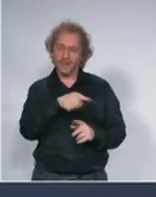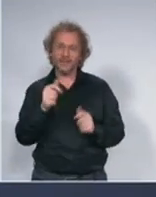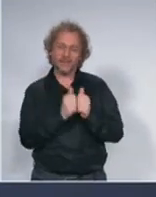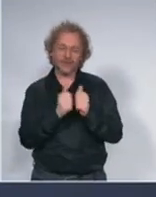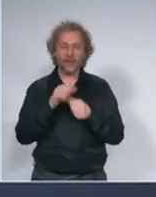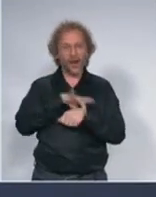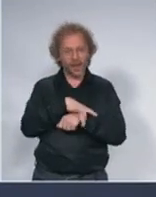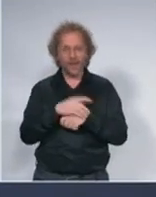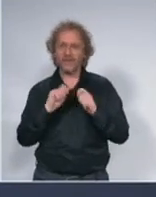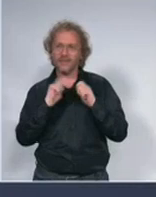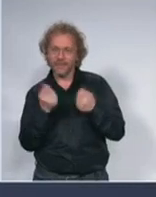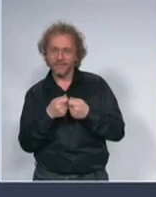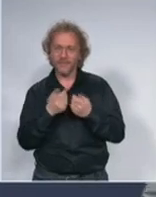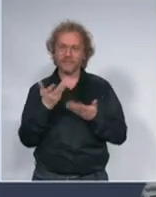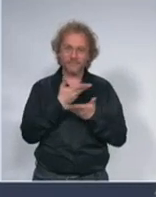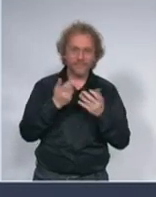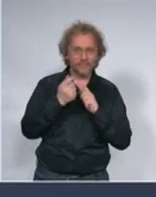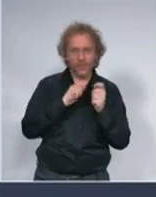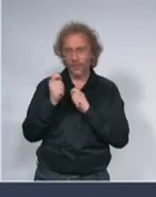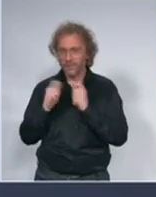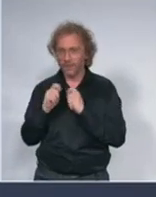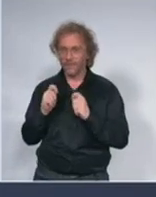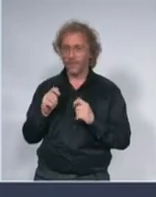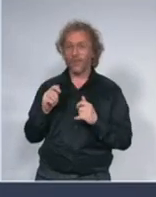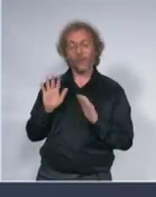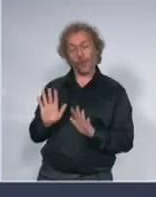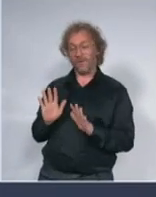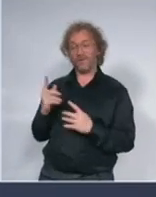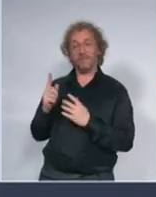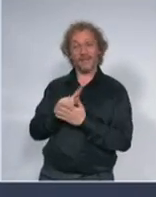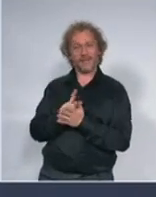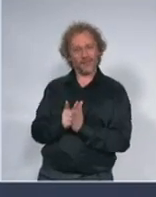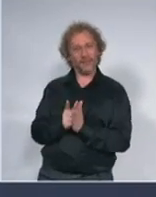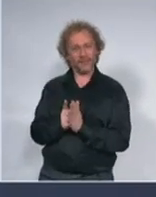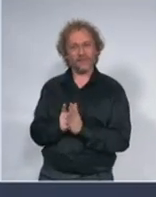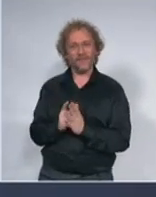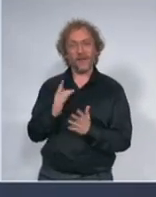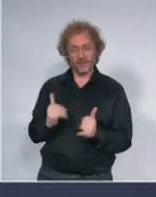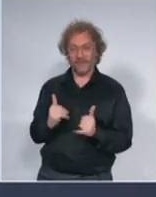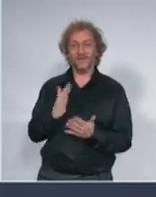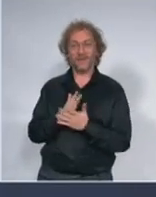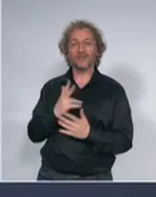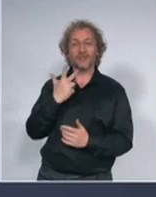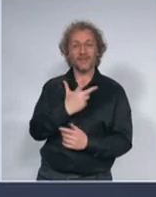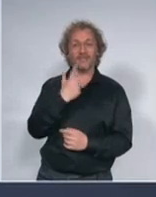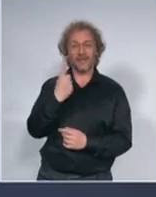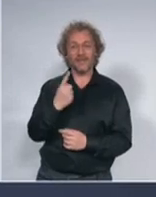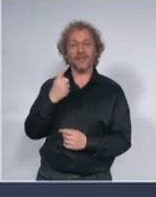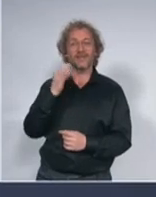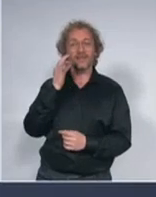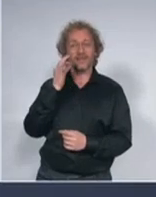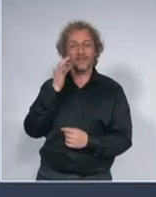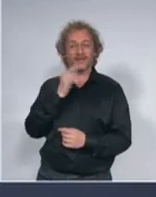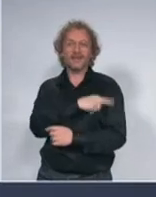onima što trebamo u ovom trenutku pošto je već 31 hospitalizovan na klinici za